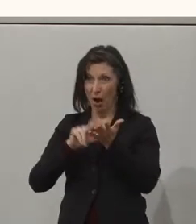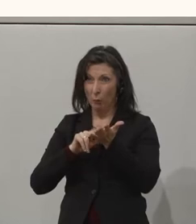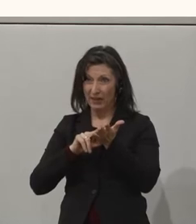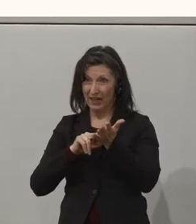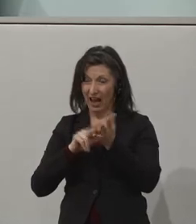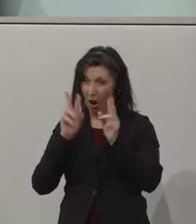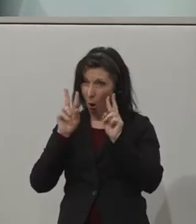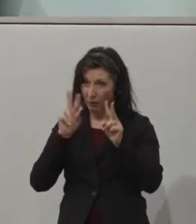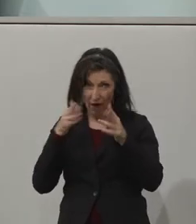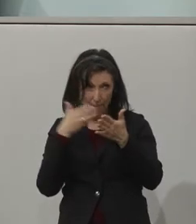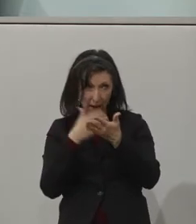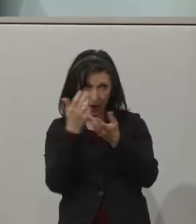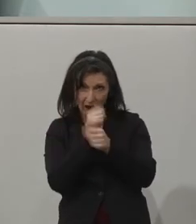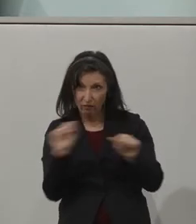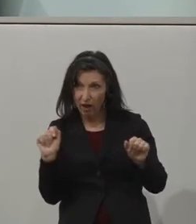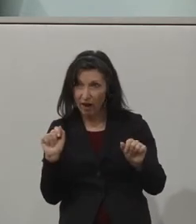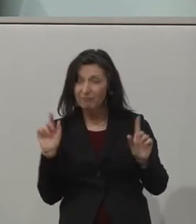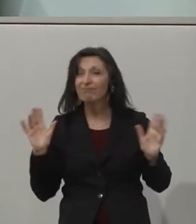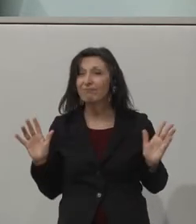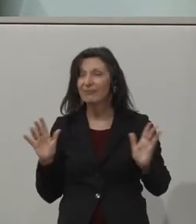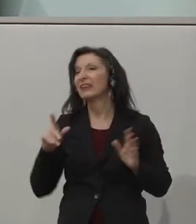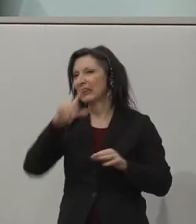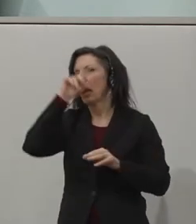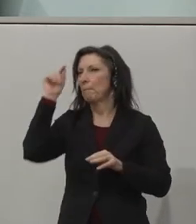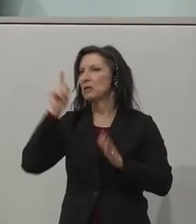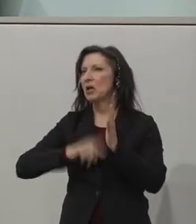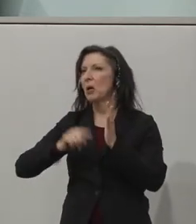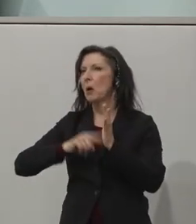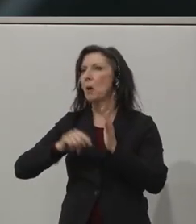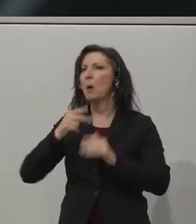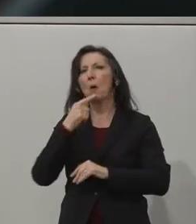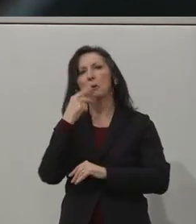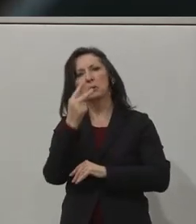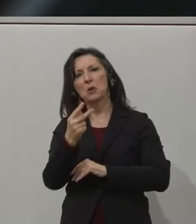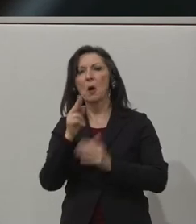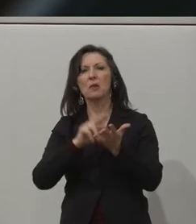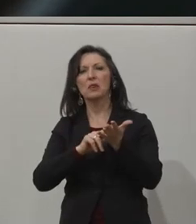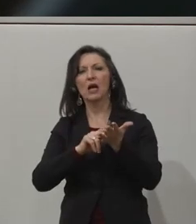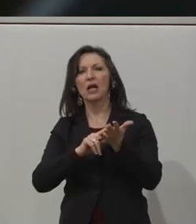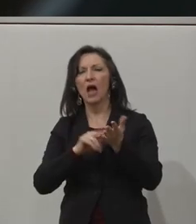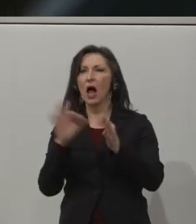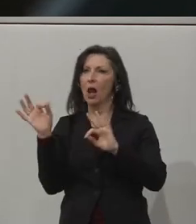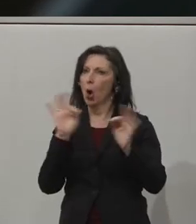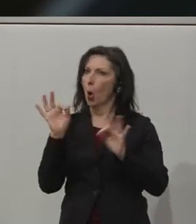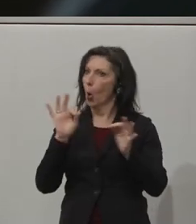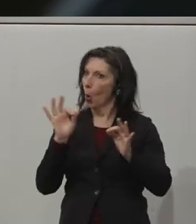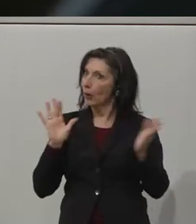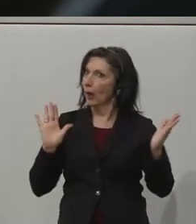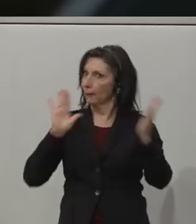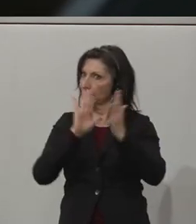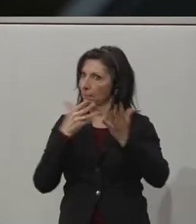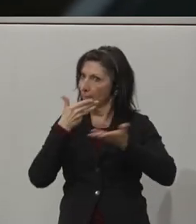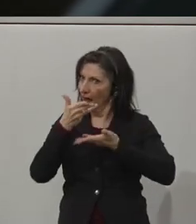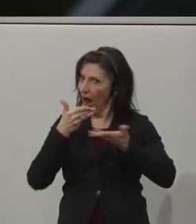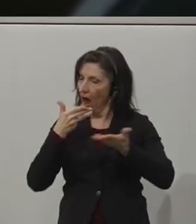consulting services. Unfortunately, there are limitations with each of these options. What if